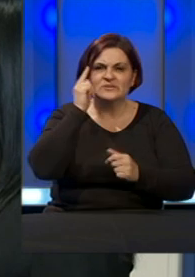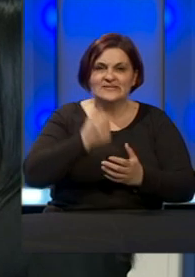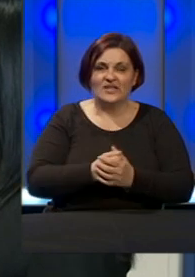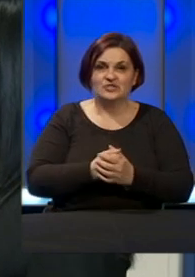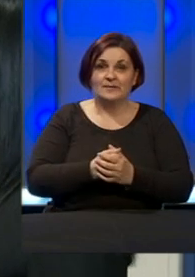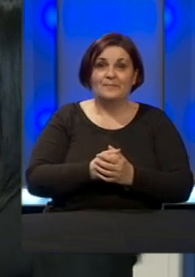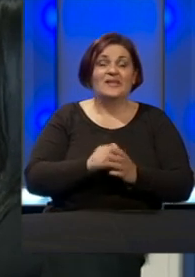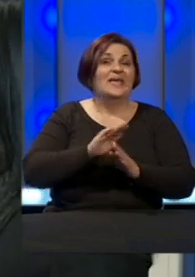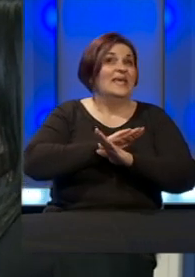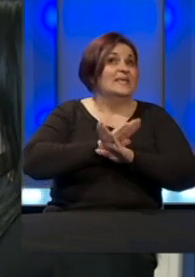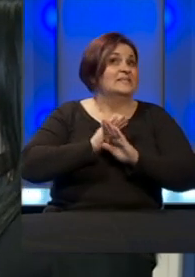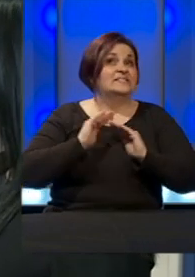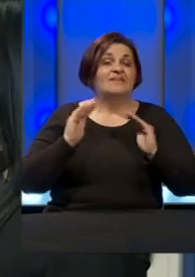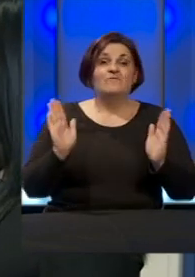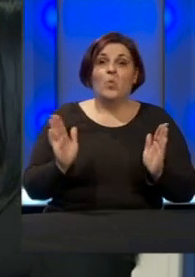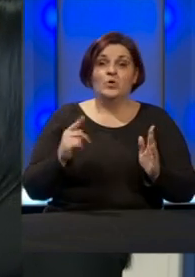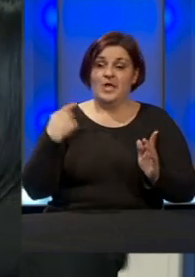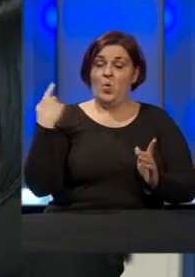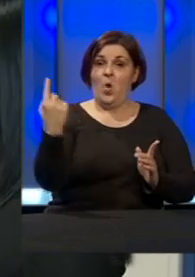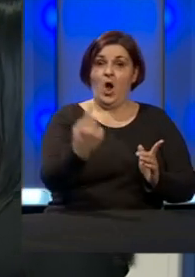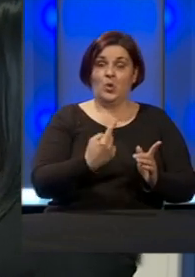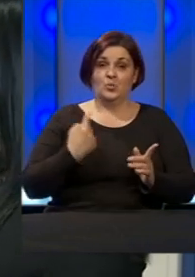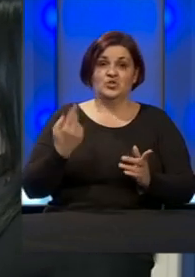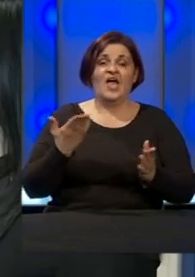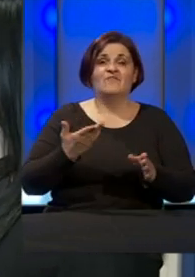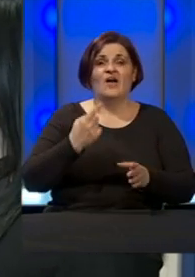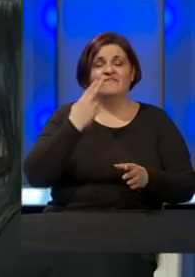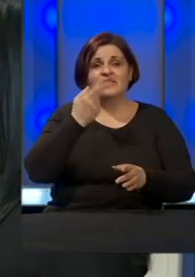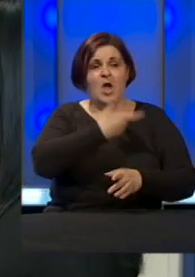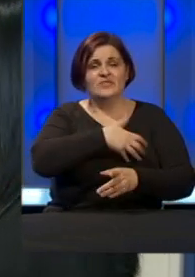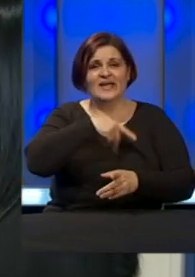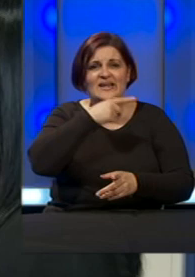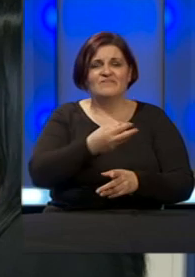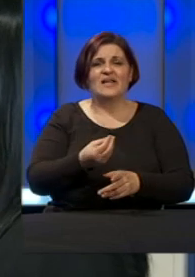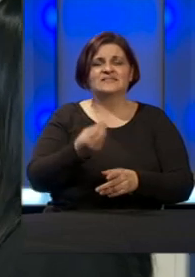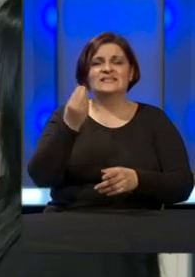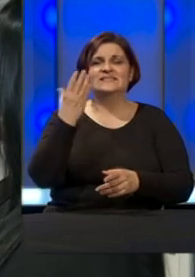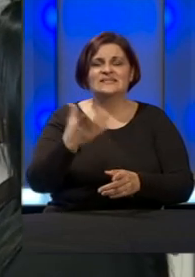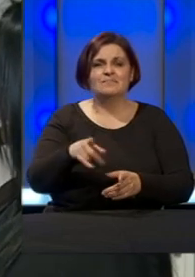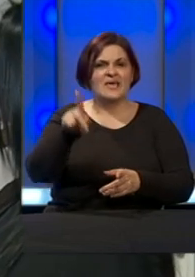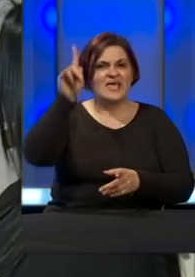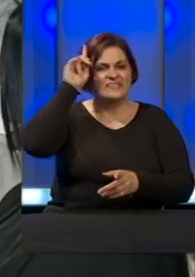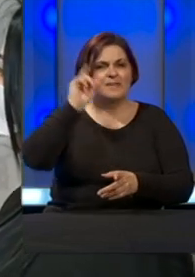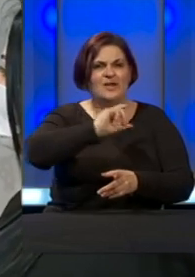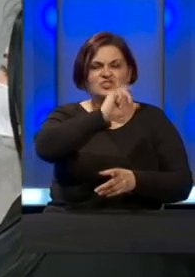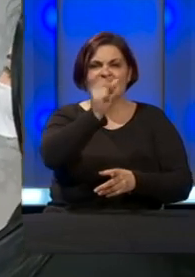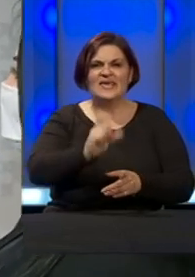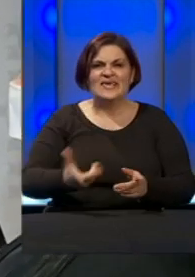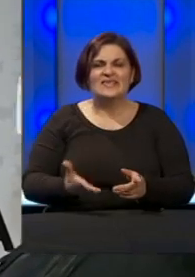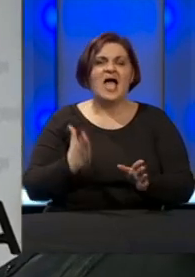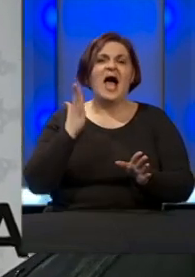Pa svagdje u okruženju. Evo, počnete od Hrvatske, Srbije, Njemačke, Italije,